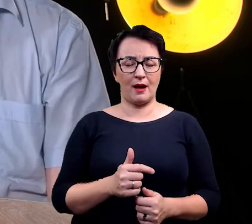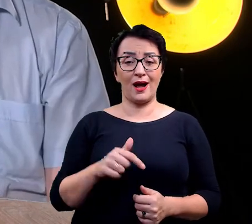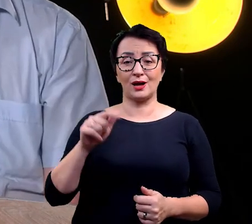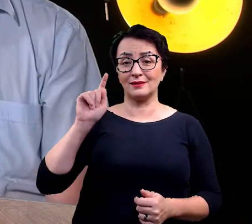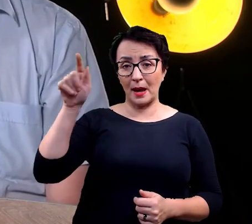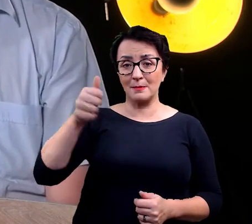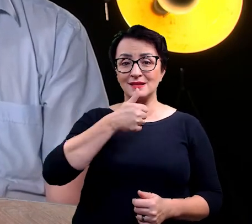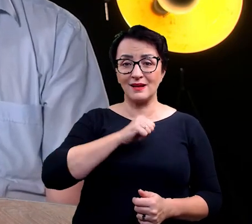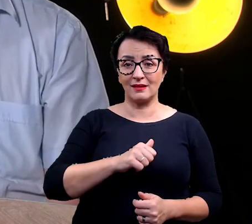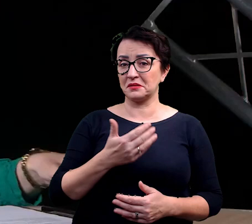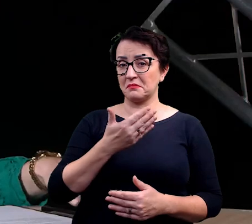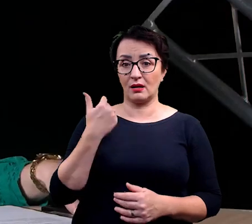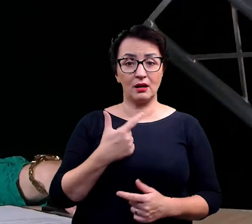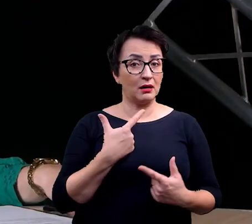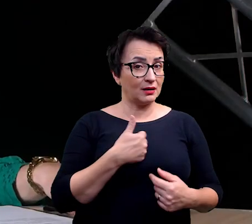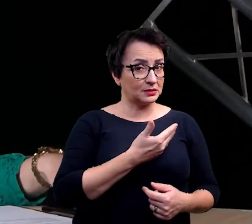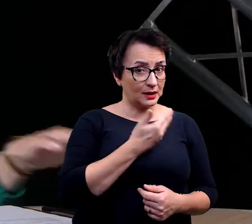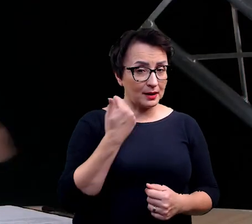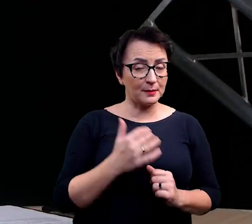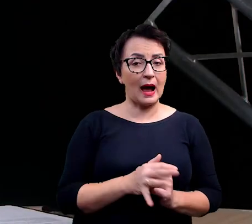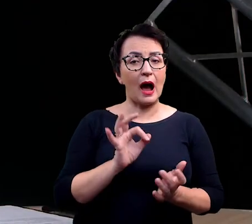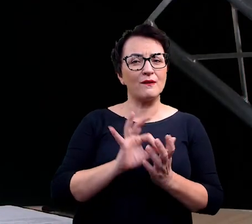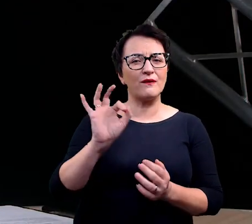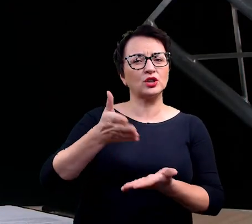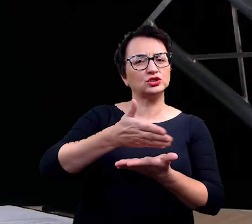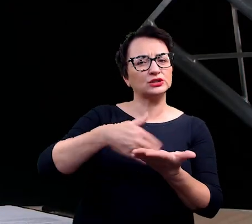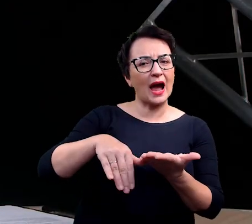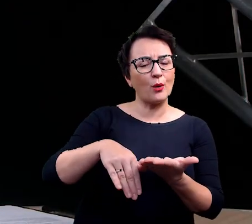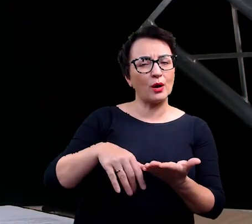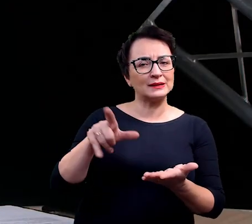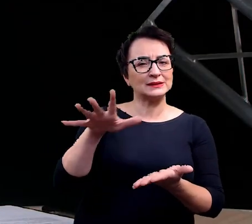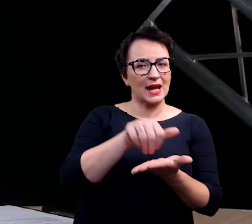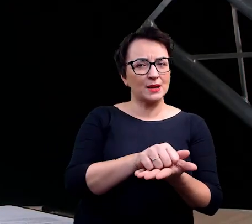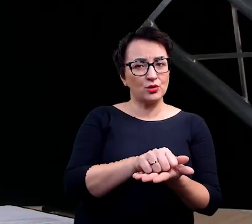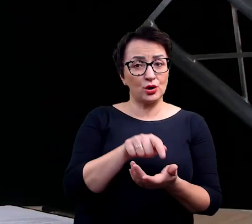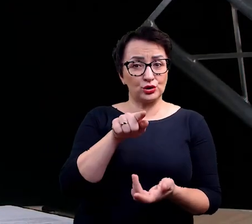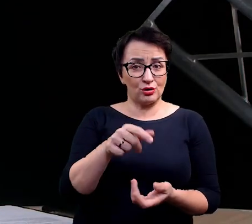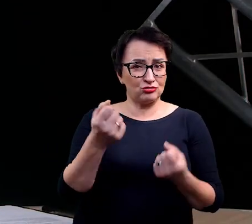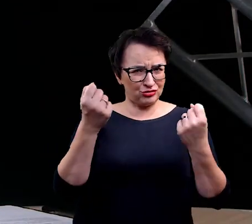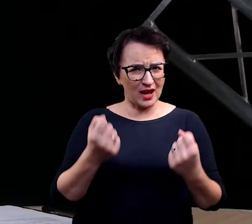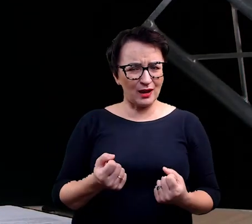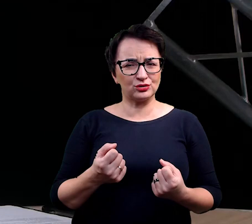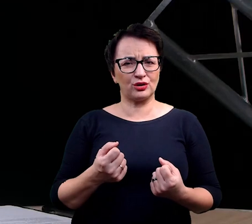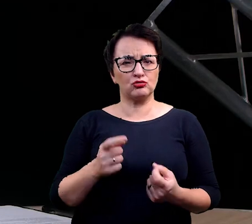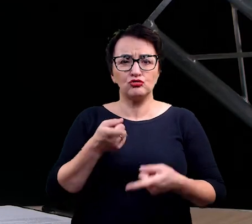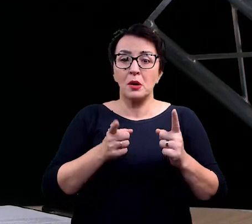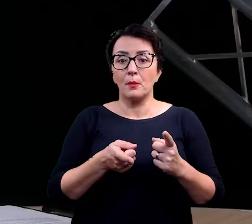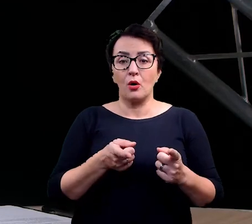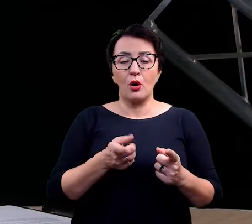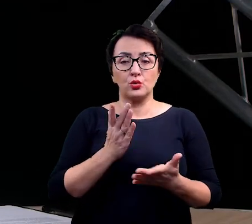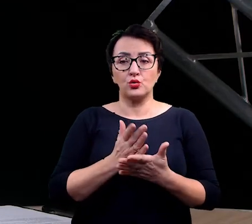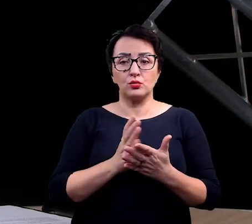Tego tam nie ma. Tego tam nie ma. Ale akurat w Twojej działce, którą się zajmujesz byłoby to też dość ciężkie, żeby szybko